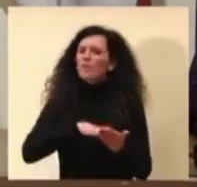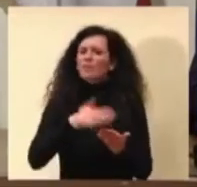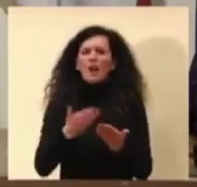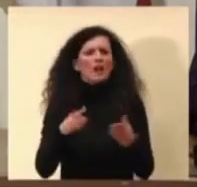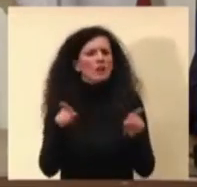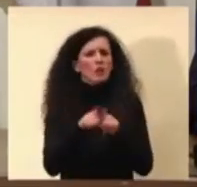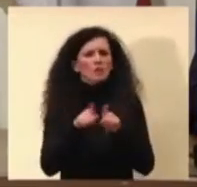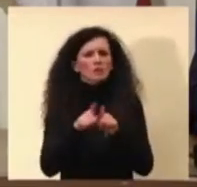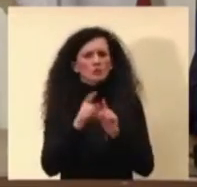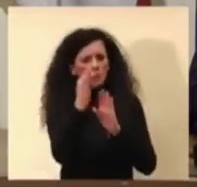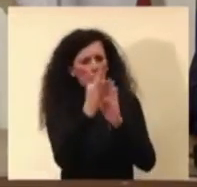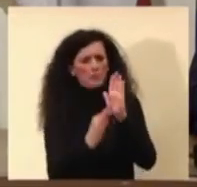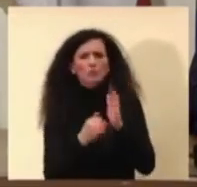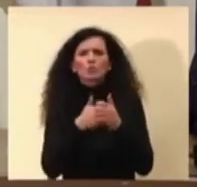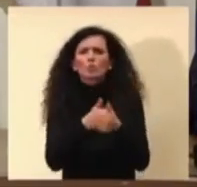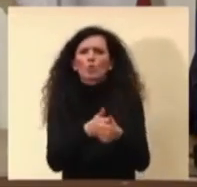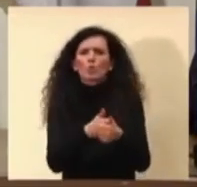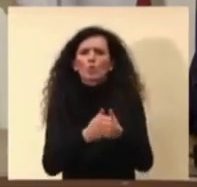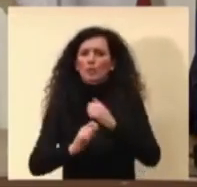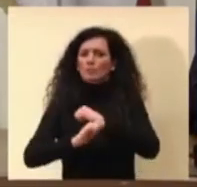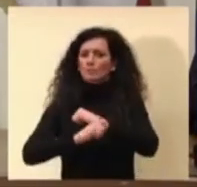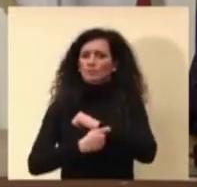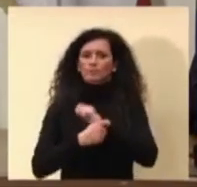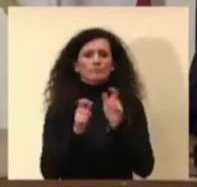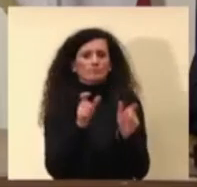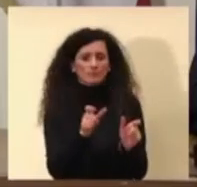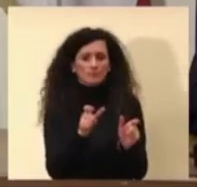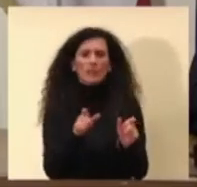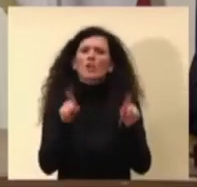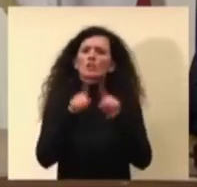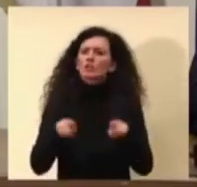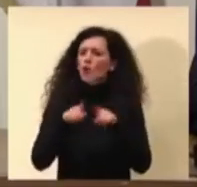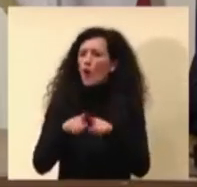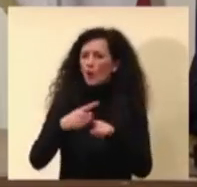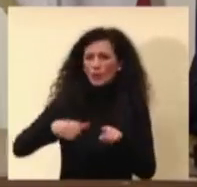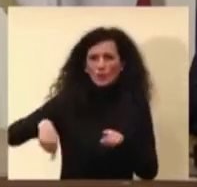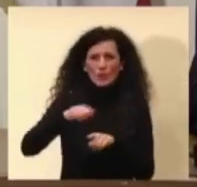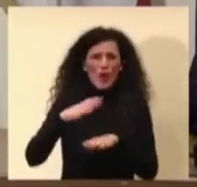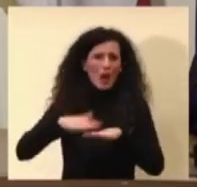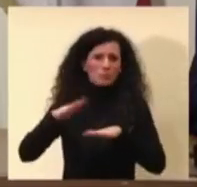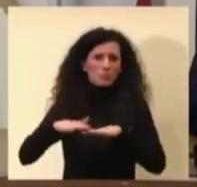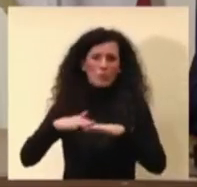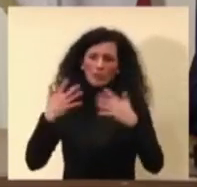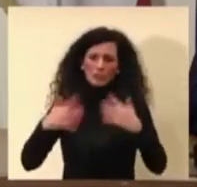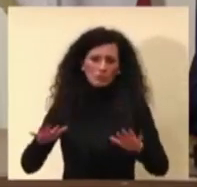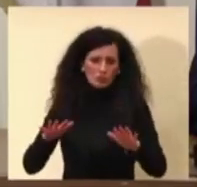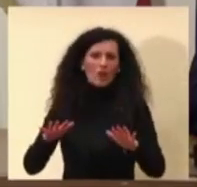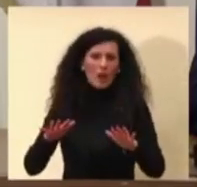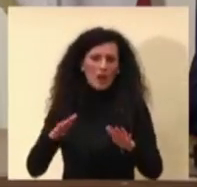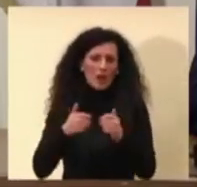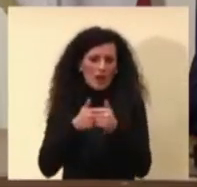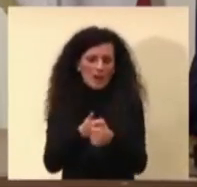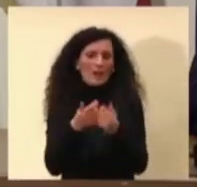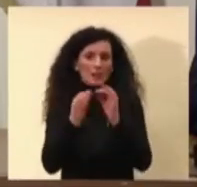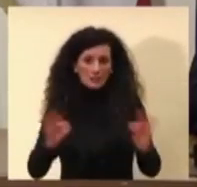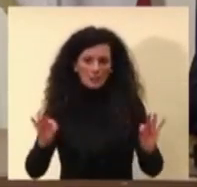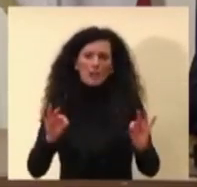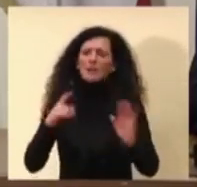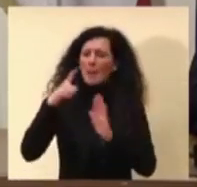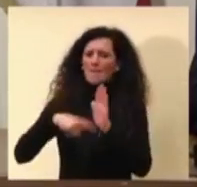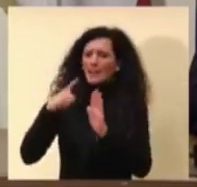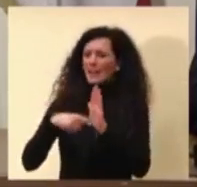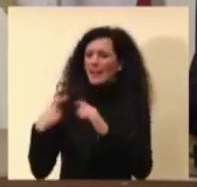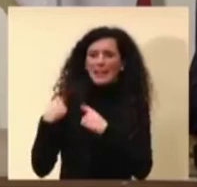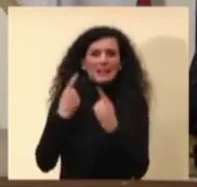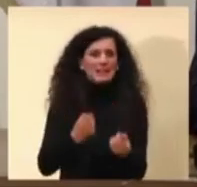restrittive che vengono utilizzate normalmente, ormai da alcuni mesi. Naturalmente però è bene, sarebbe